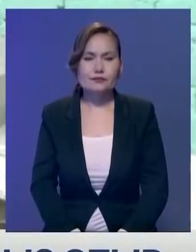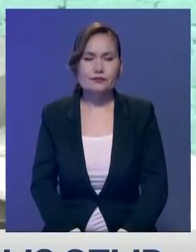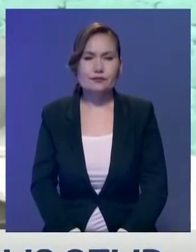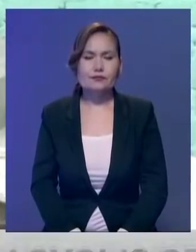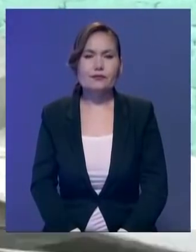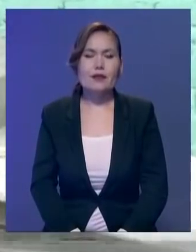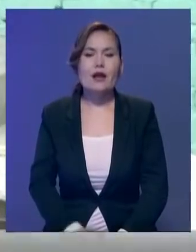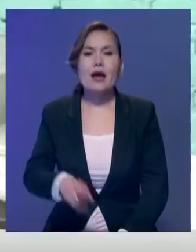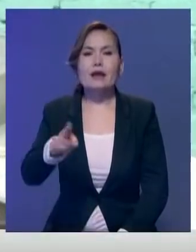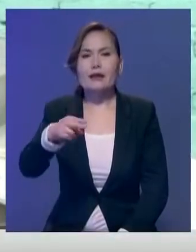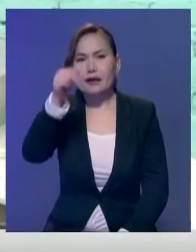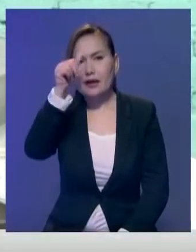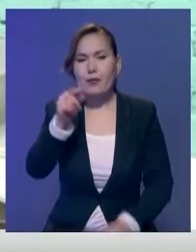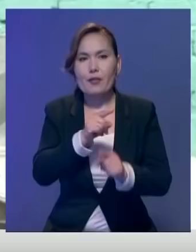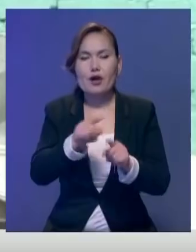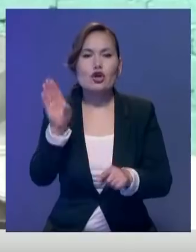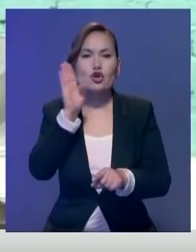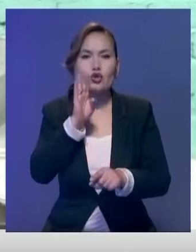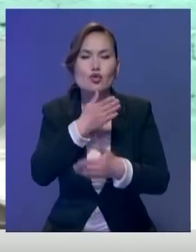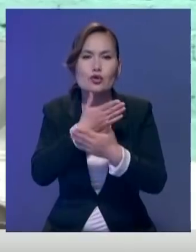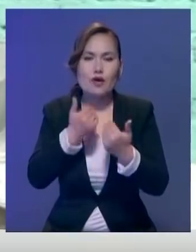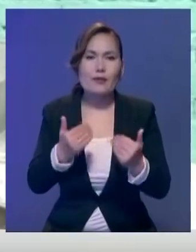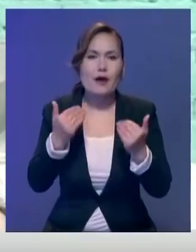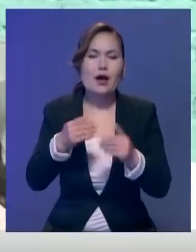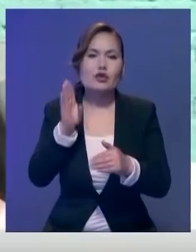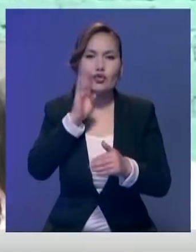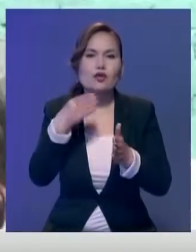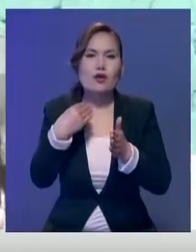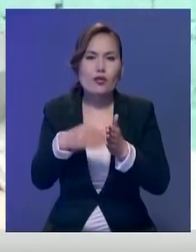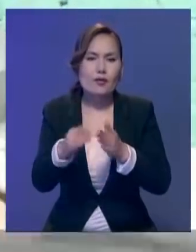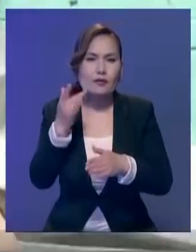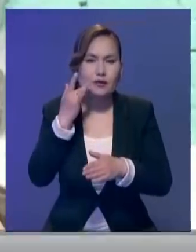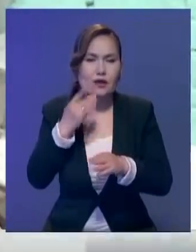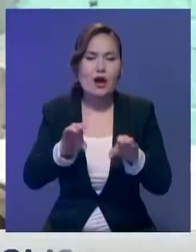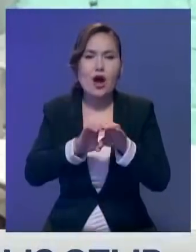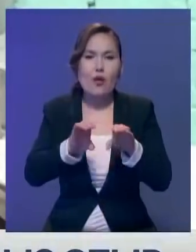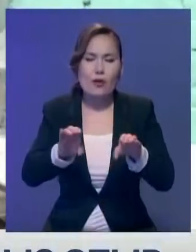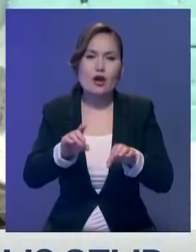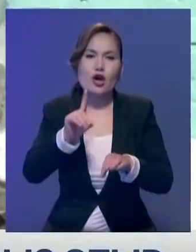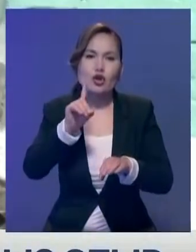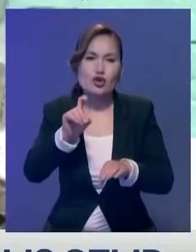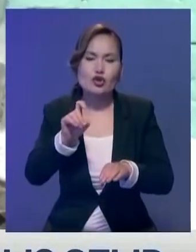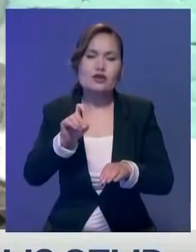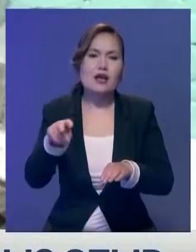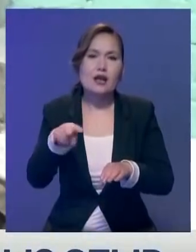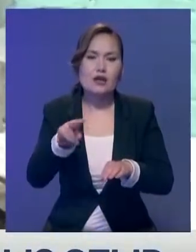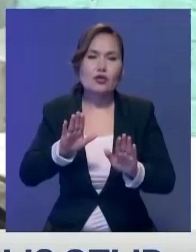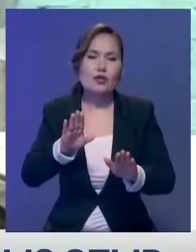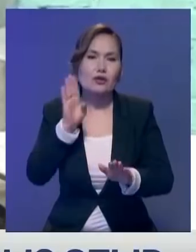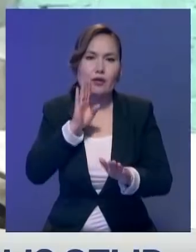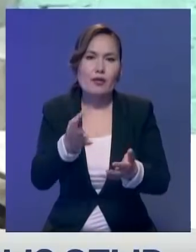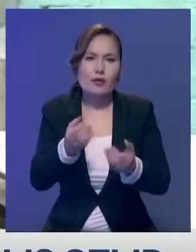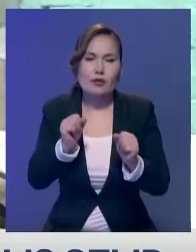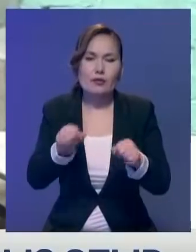Жел тұқсан айынан бері сусыз отырмыз, қазір оны сатып алып жүрміз. Құбыр арқылы тек 100 литр суғана келеді, бірақ